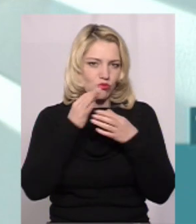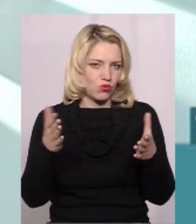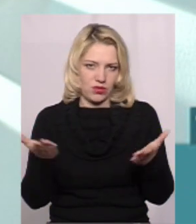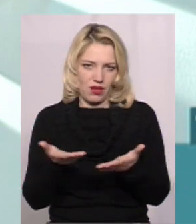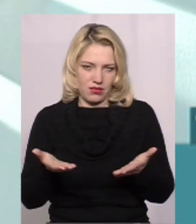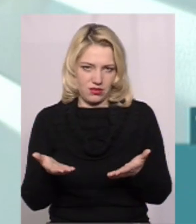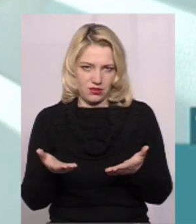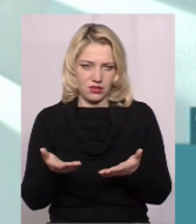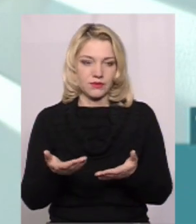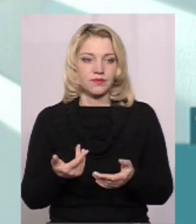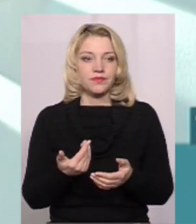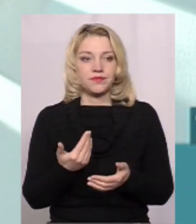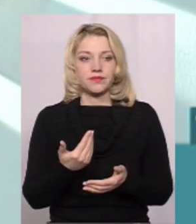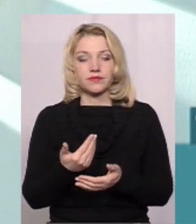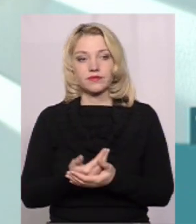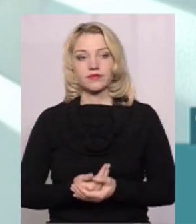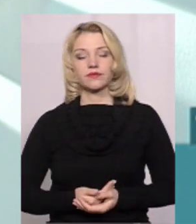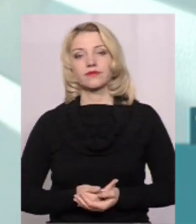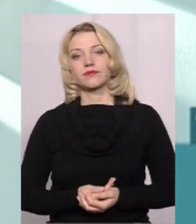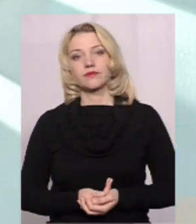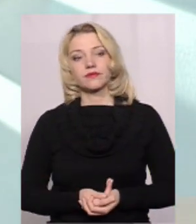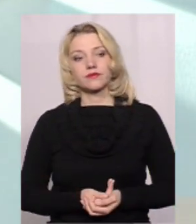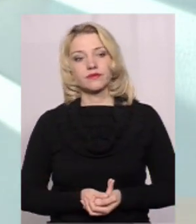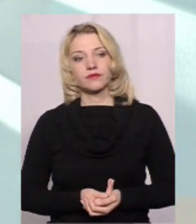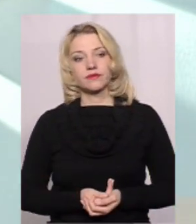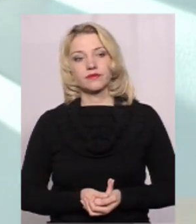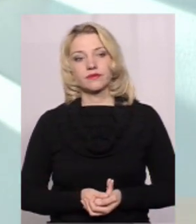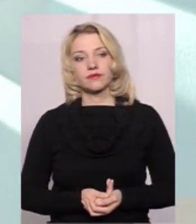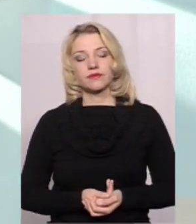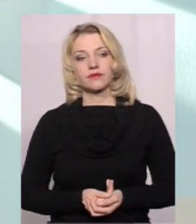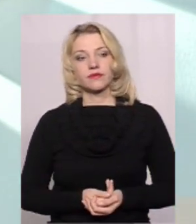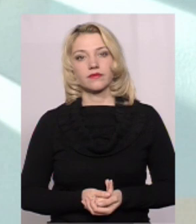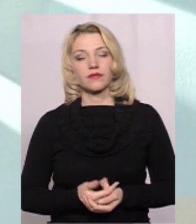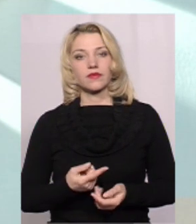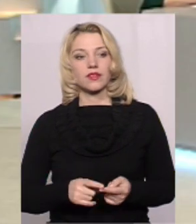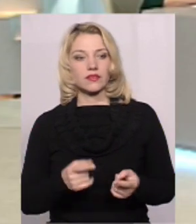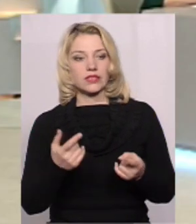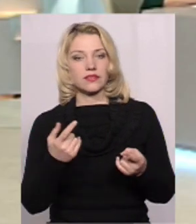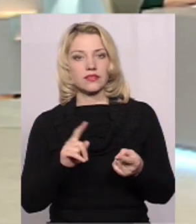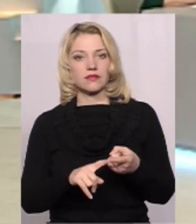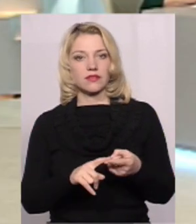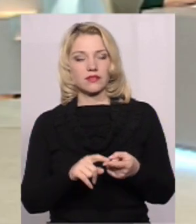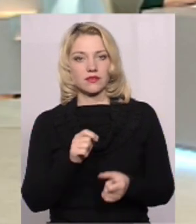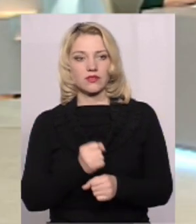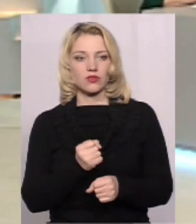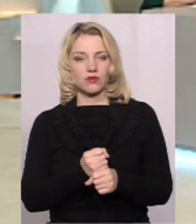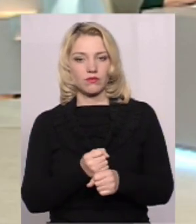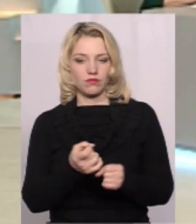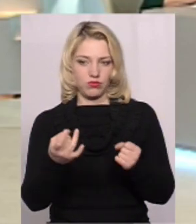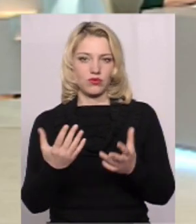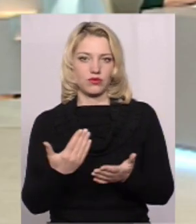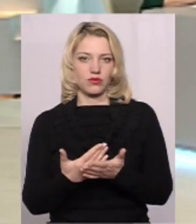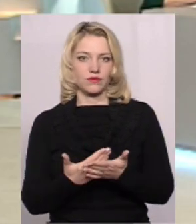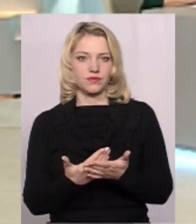Простіше з заходів це просто-напросто зробити або